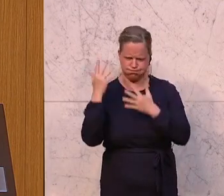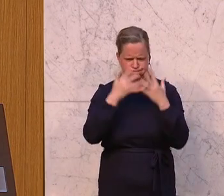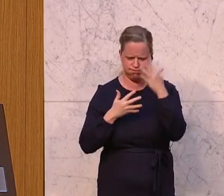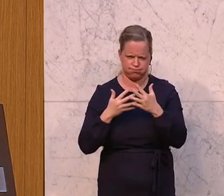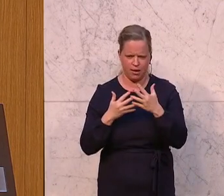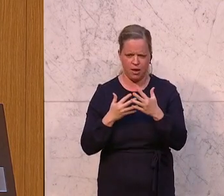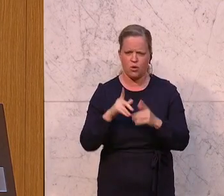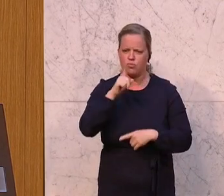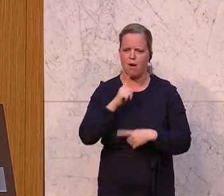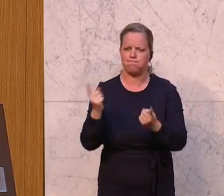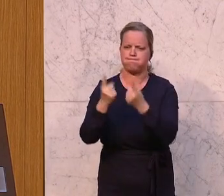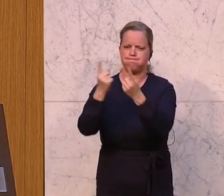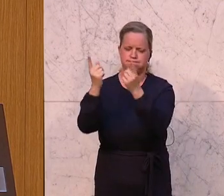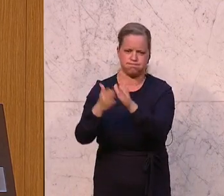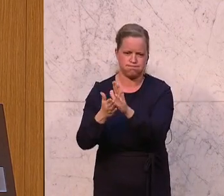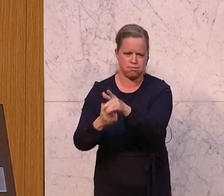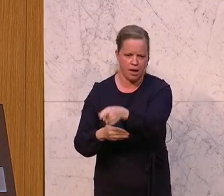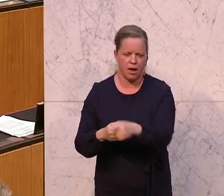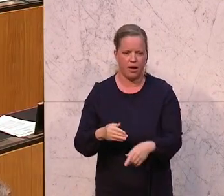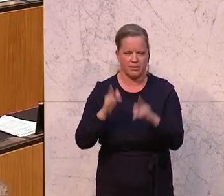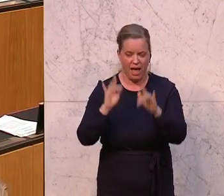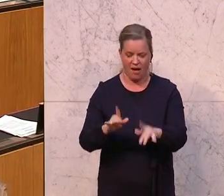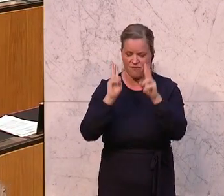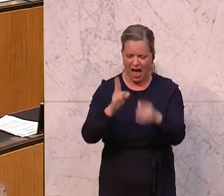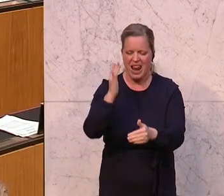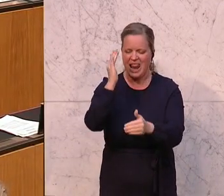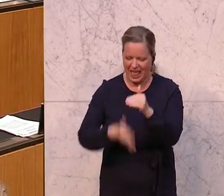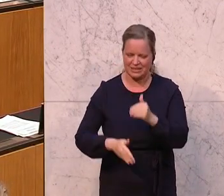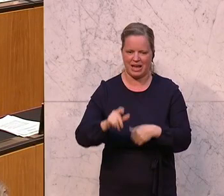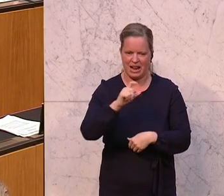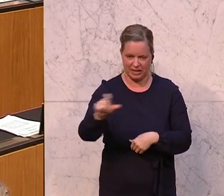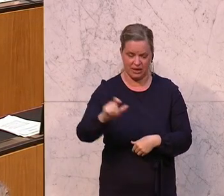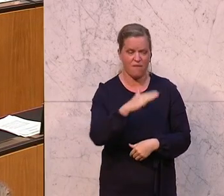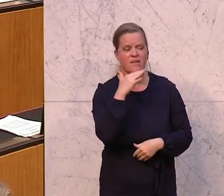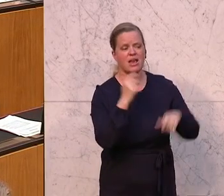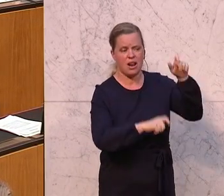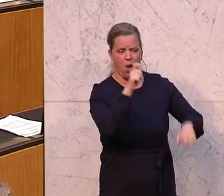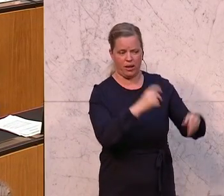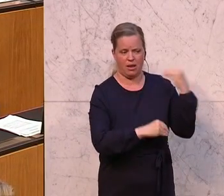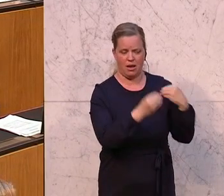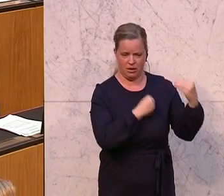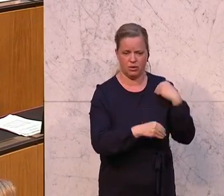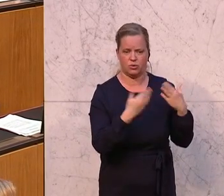sie populistisch, ich finde sie letztklassig. Und das höre ich von ganz, ganz vielen Leuten.